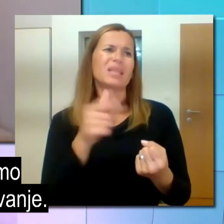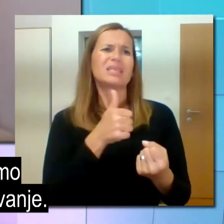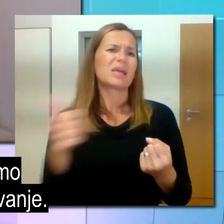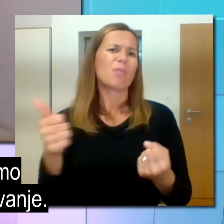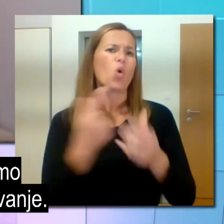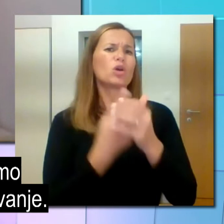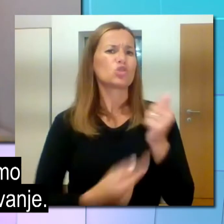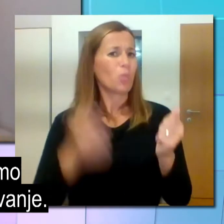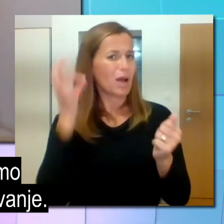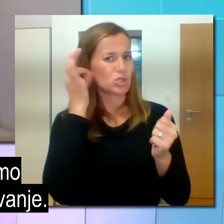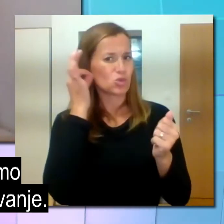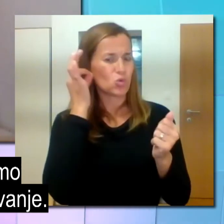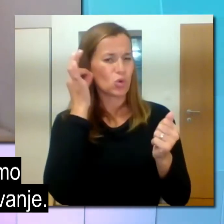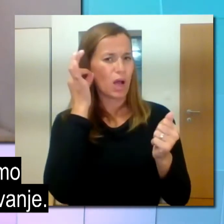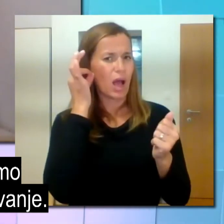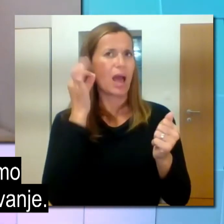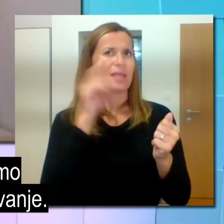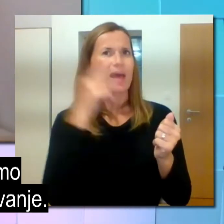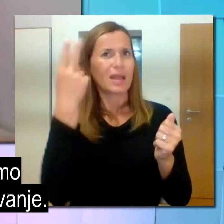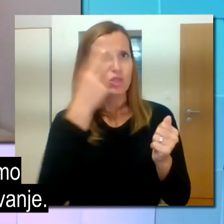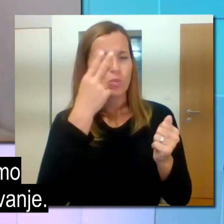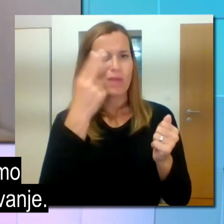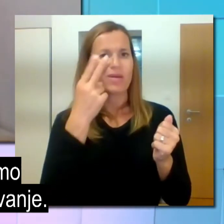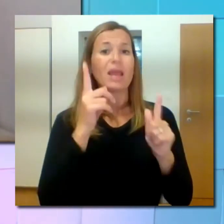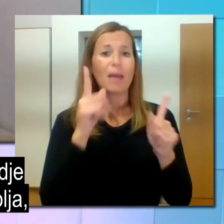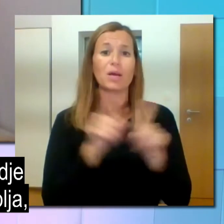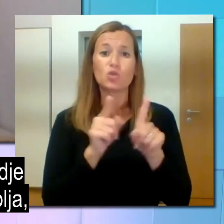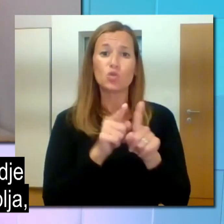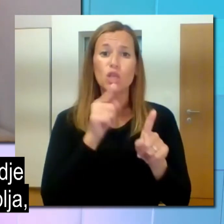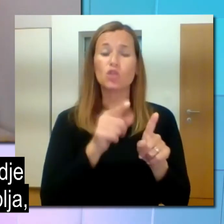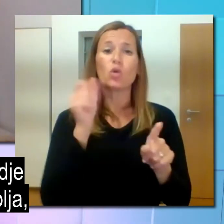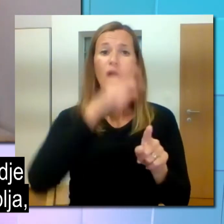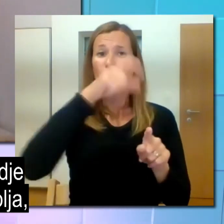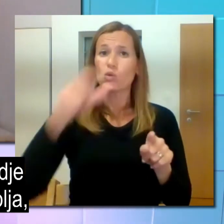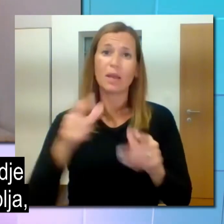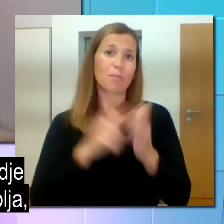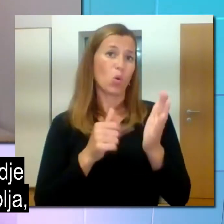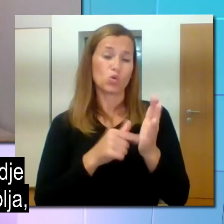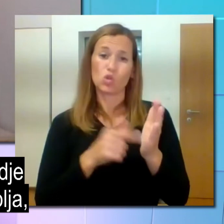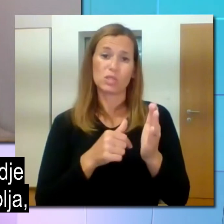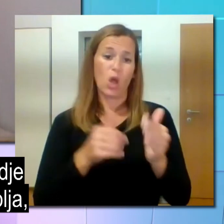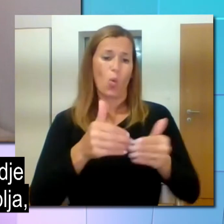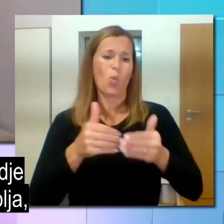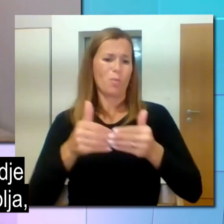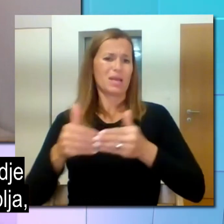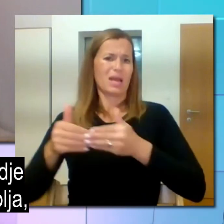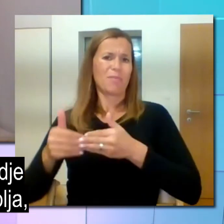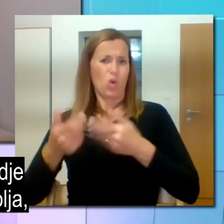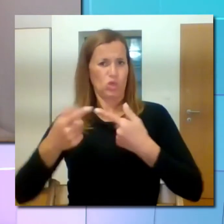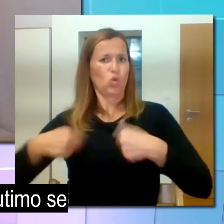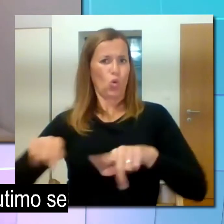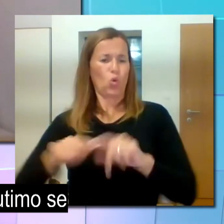je, bom rekla, ni samo izguba sluha, pa nerazumevanje gre tudi, zato da se ljudje pogosto umikamo iz